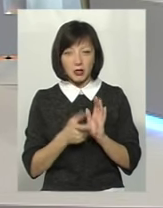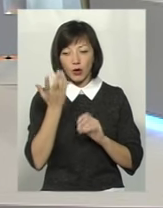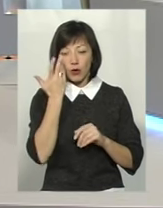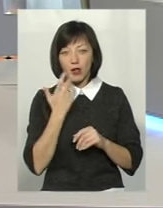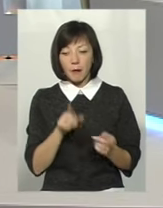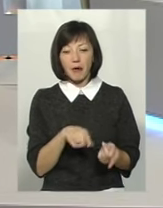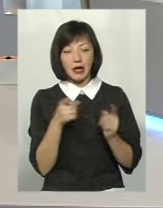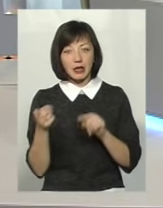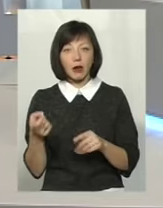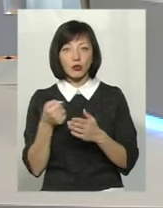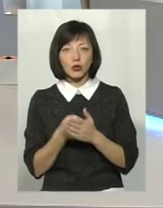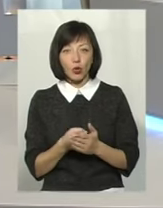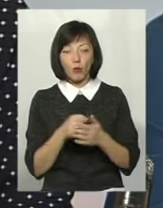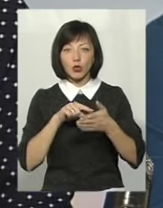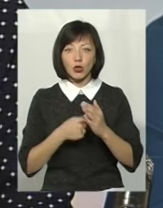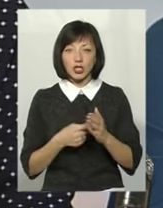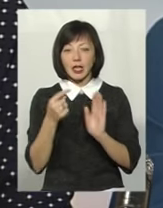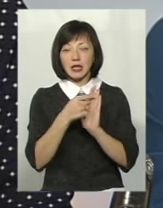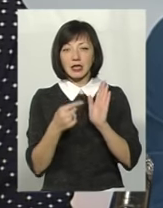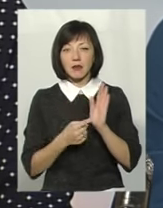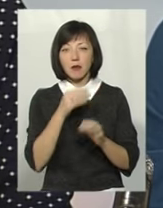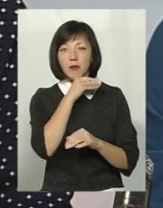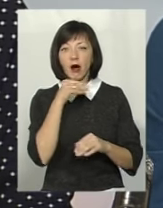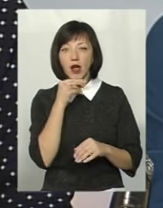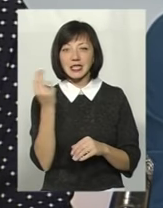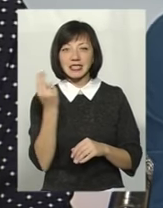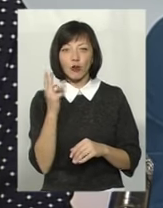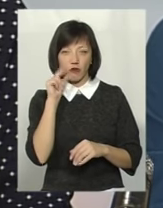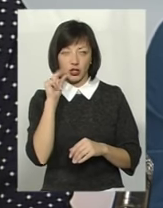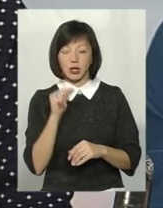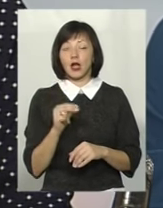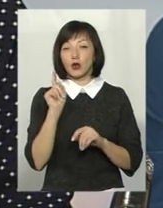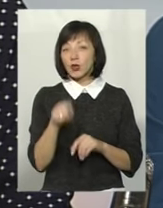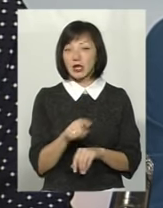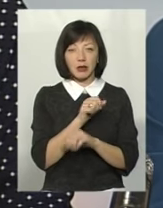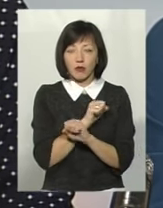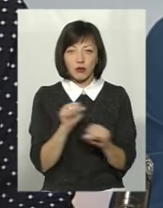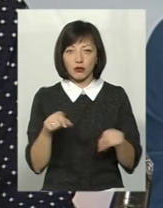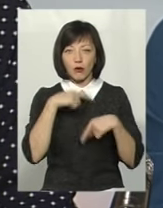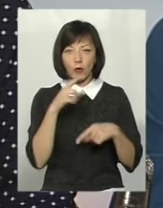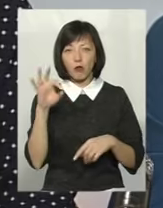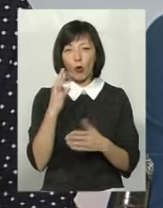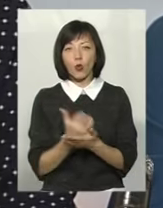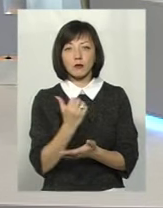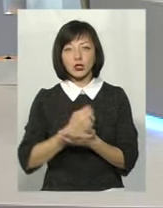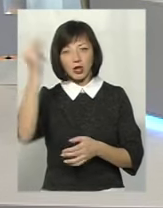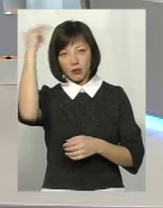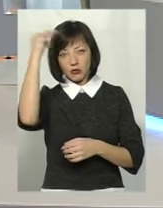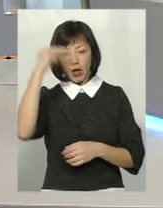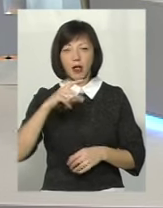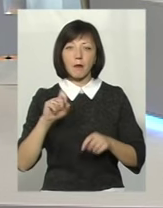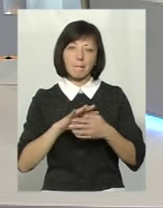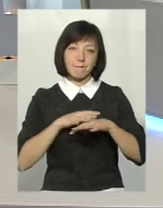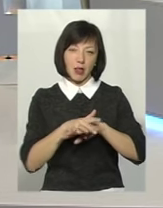коли перейдемо ми до множення, ділення багатоцифрових чисел. Тоді не можна говорити про успішне навчання на